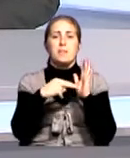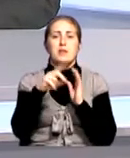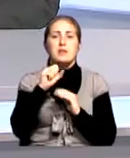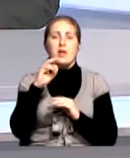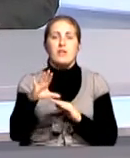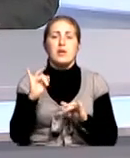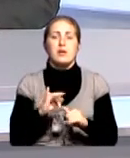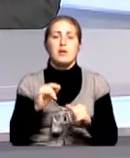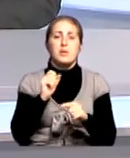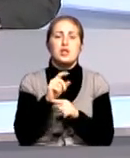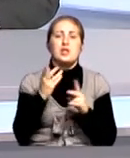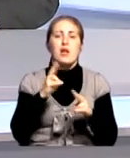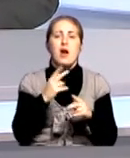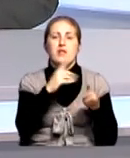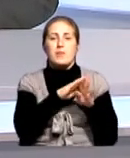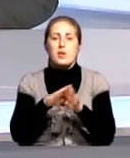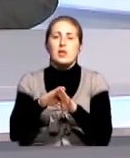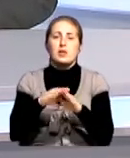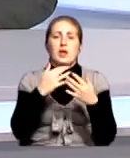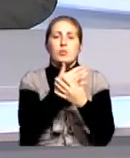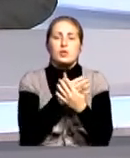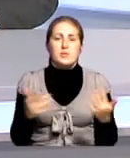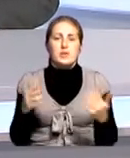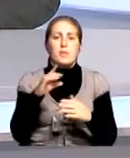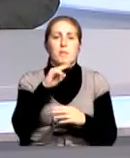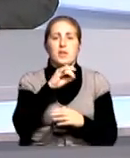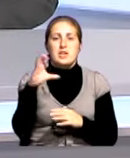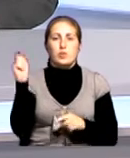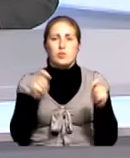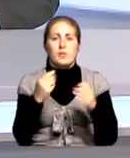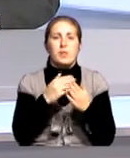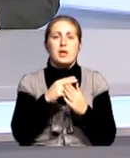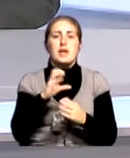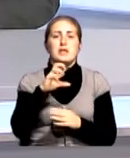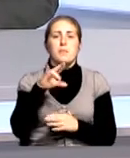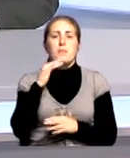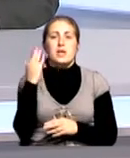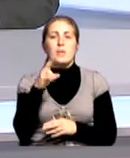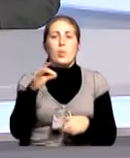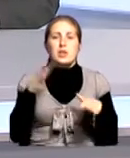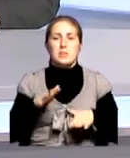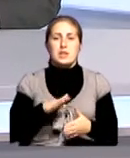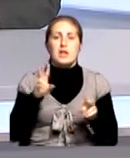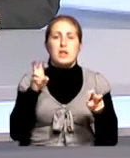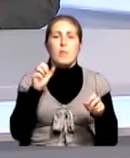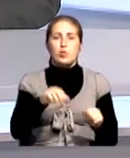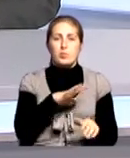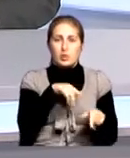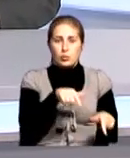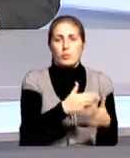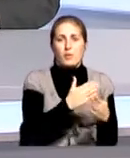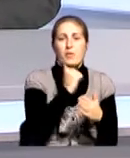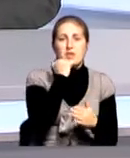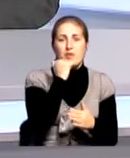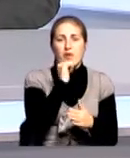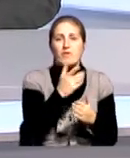для одновременного проведения мультимедийных пресс-конференций. То например, спикер по крымской теме может находиться в Москве в зале,